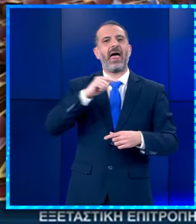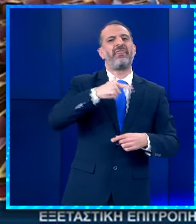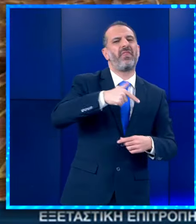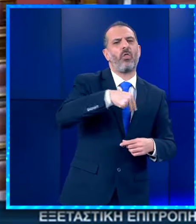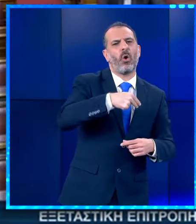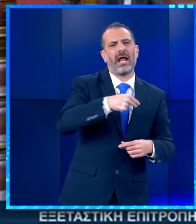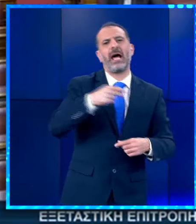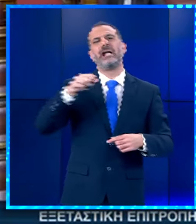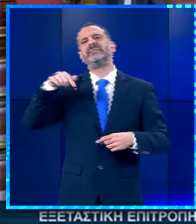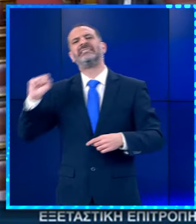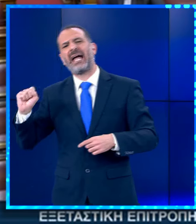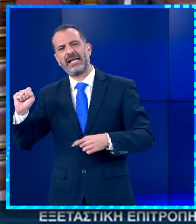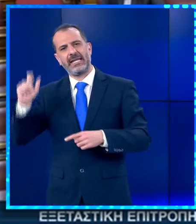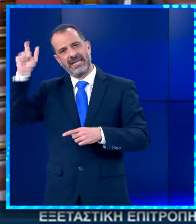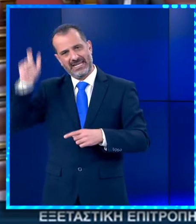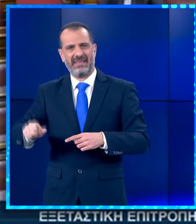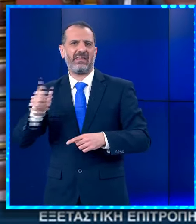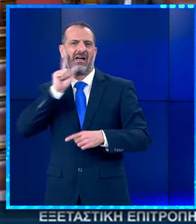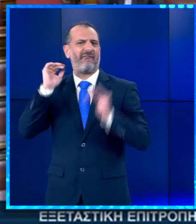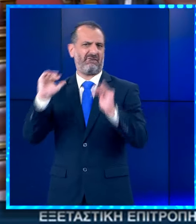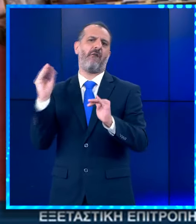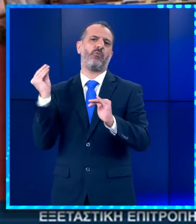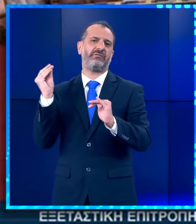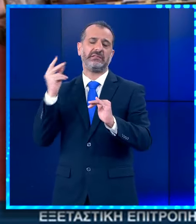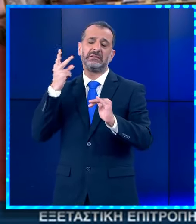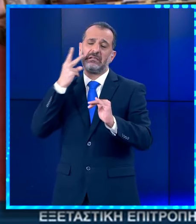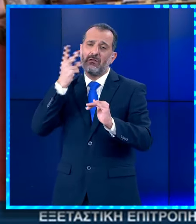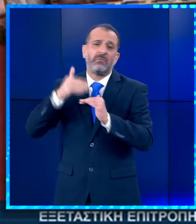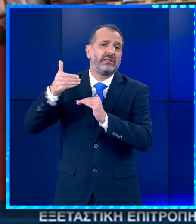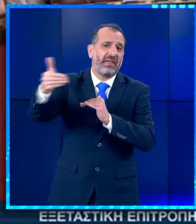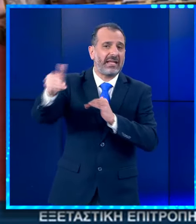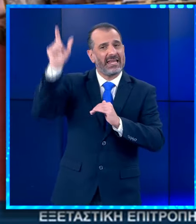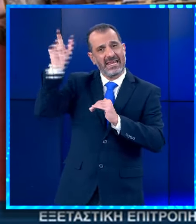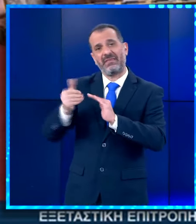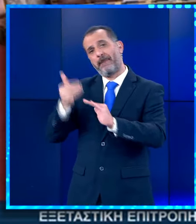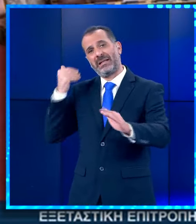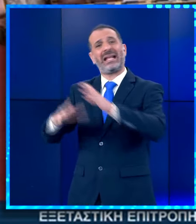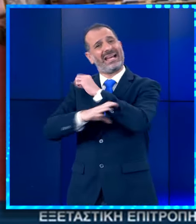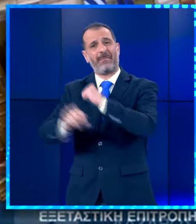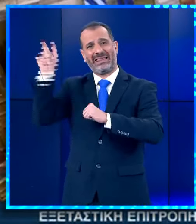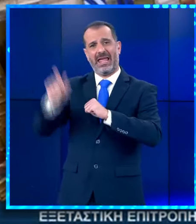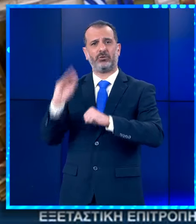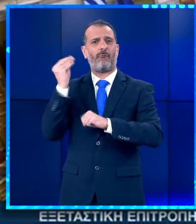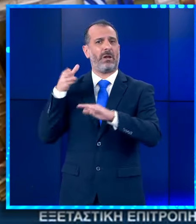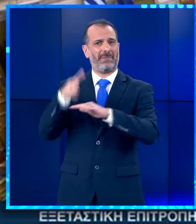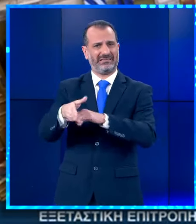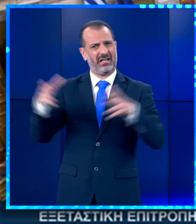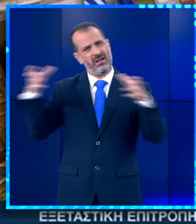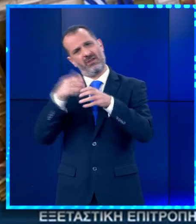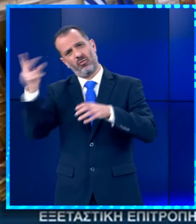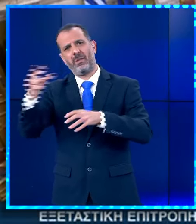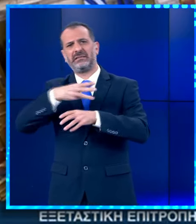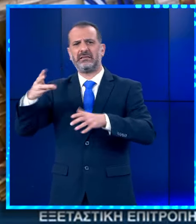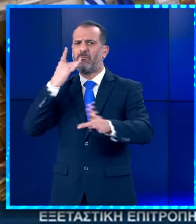των εξελίξεων, ωστόσο παραμένει ακόμη βουλευτής. Ενώ παρατήθηκε νωρίτερα από τη θέση της γραμματέως κοινοβουλευτικής ομάδας και από τα κομματικά